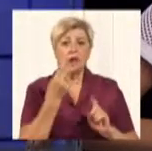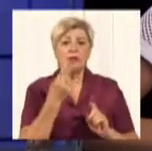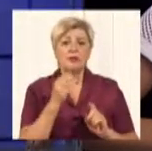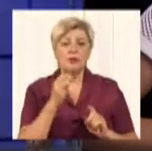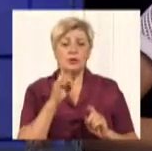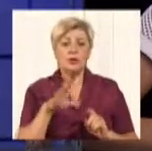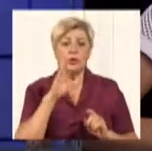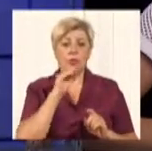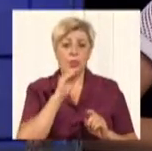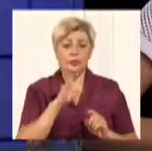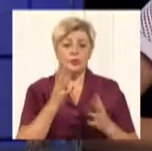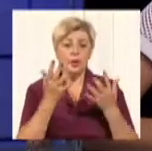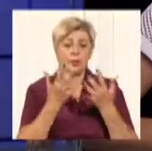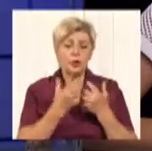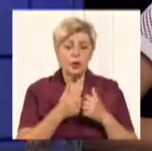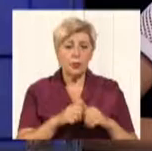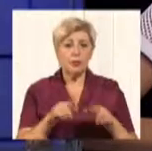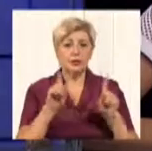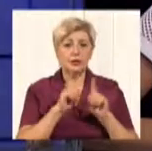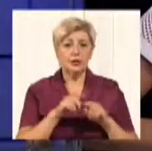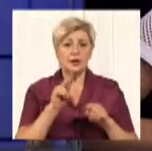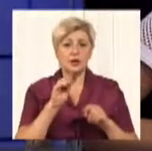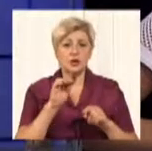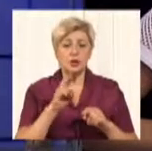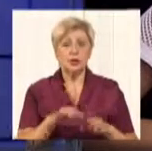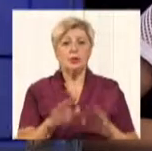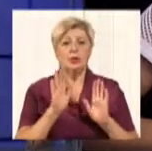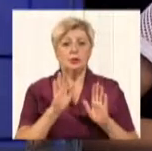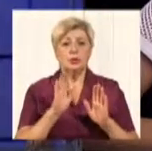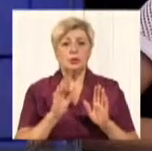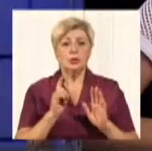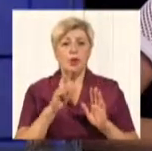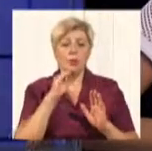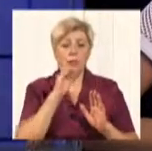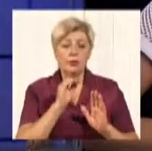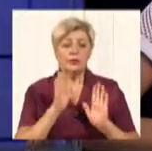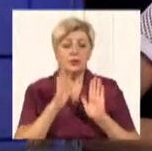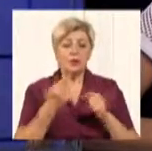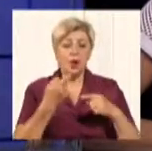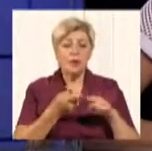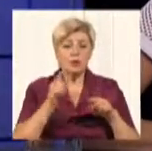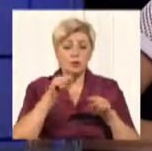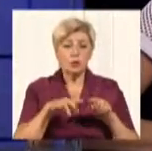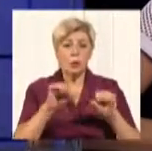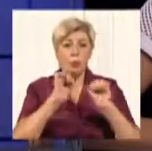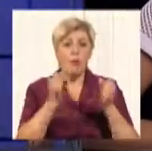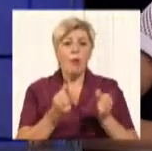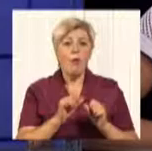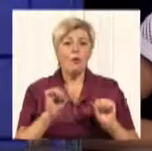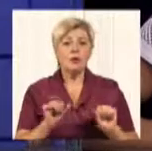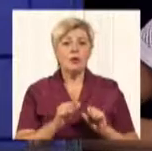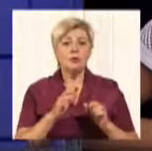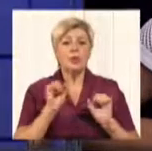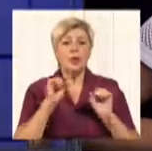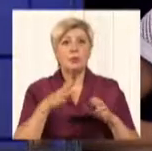Україні прорахована таким чином, що вона мовитиме тільки в цьому форматі. Можливо, винайдуть